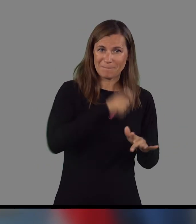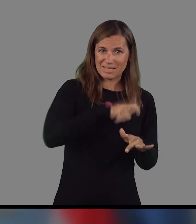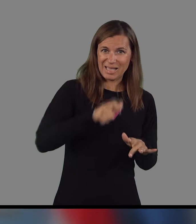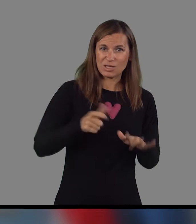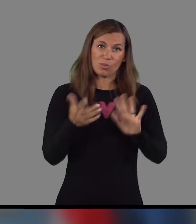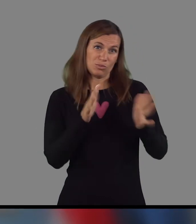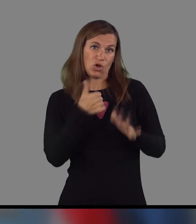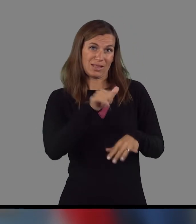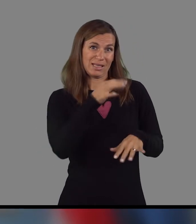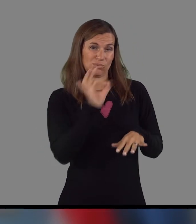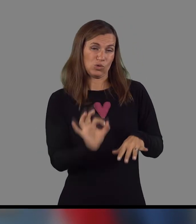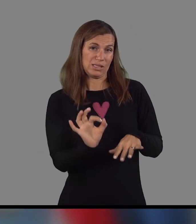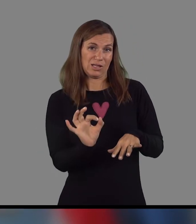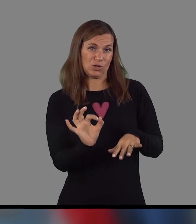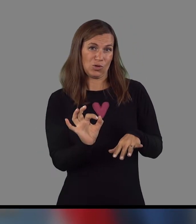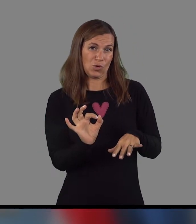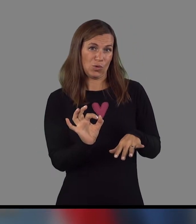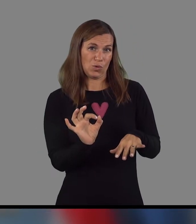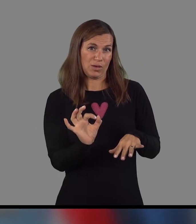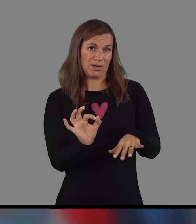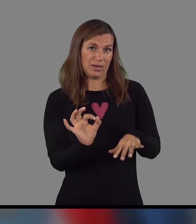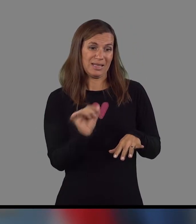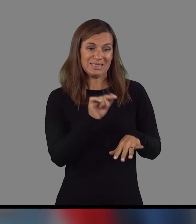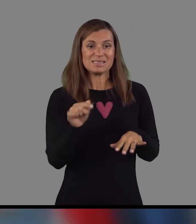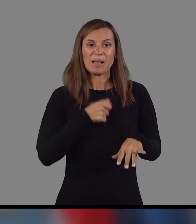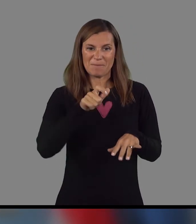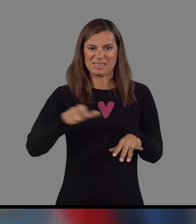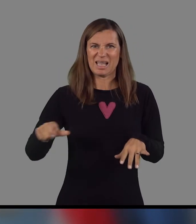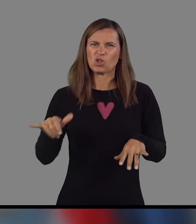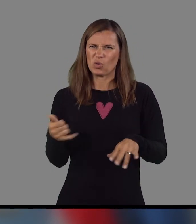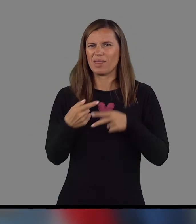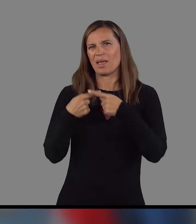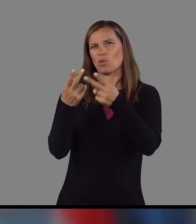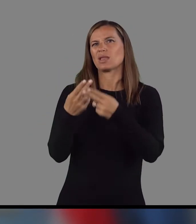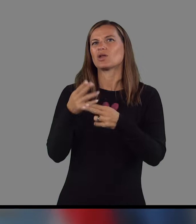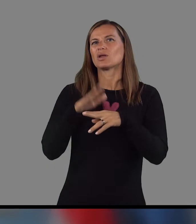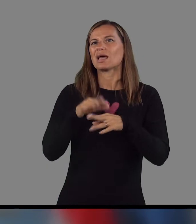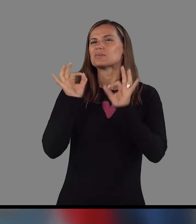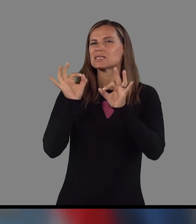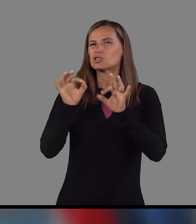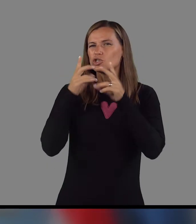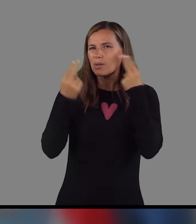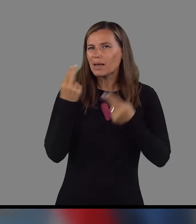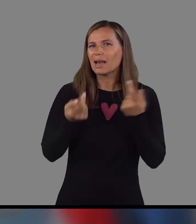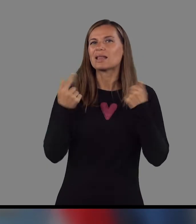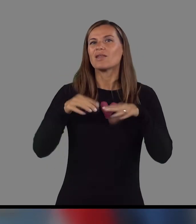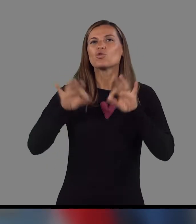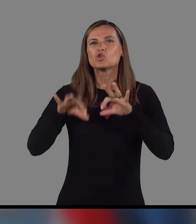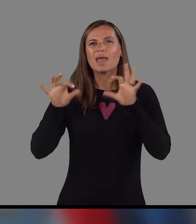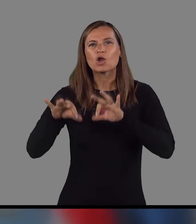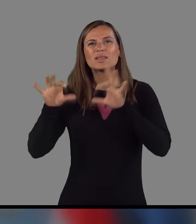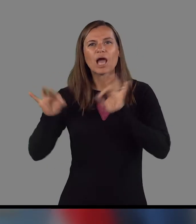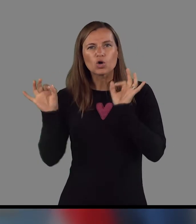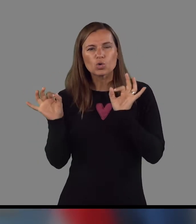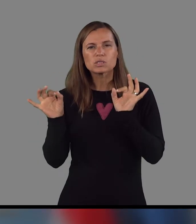pacijentov, približno 11% pacijentov, ki je napoteno na specialistični pregled ali funkcionalno diagnostiko,